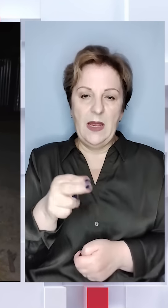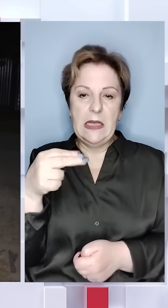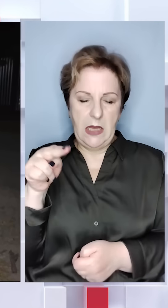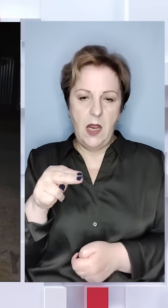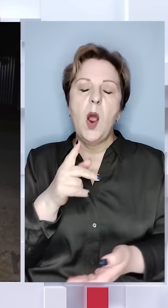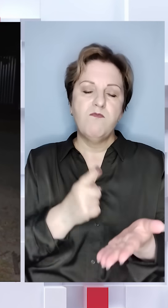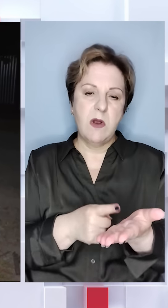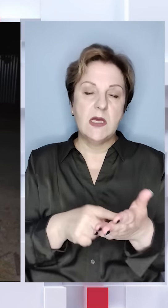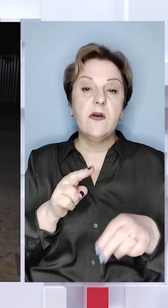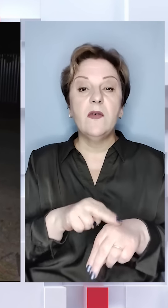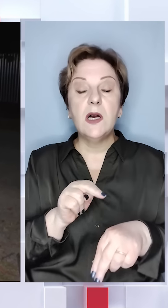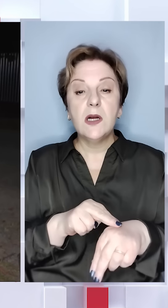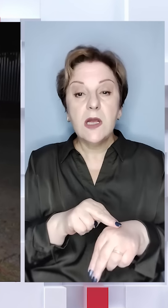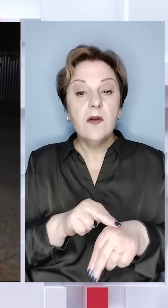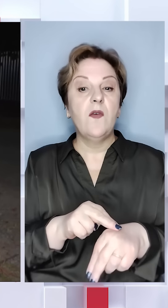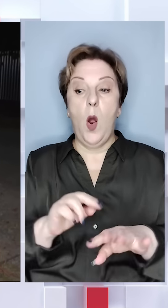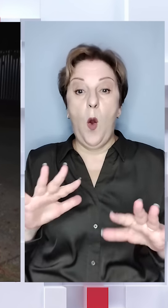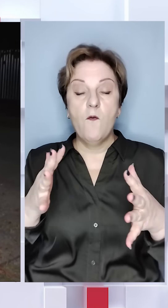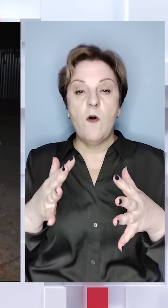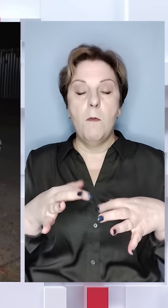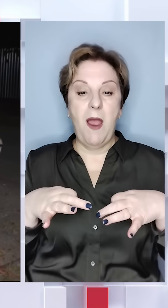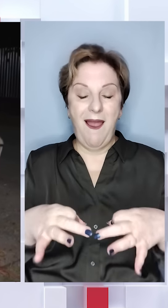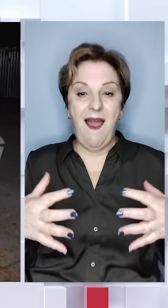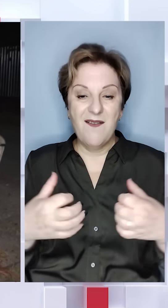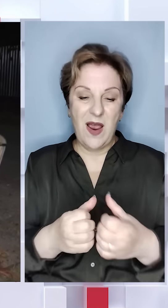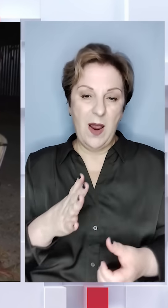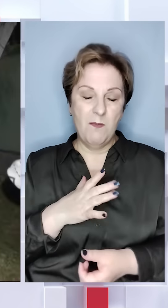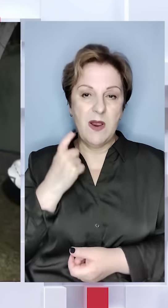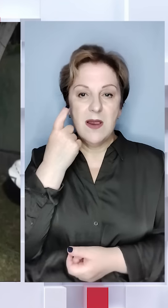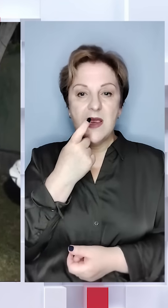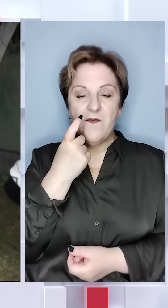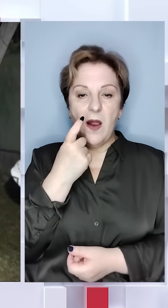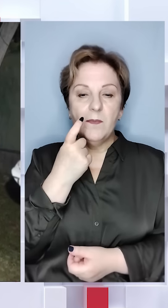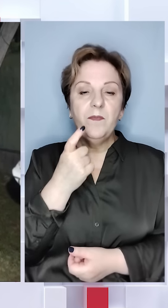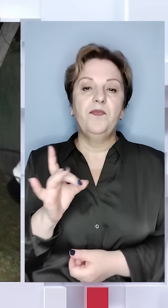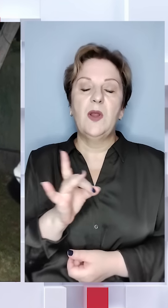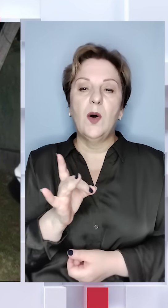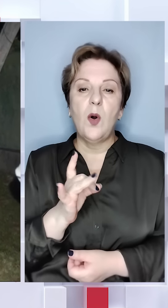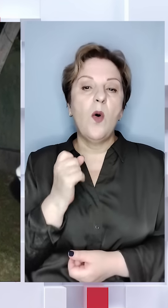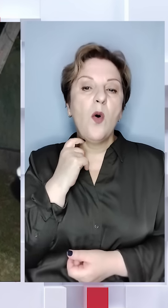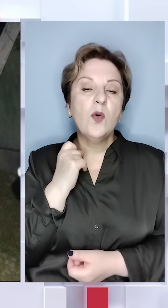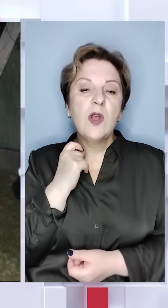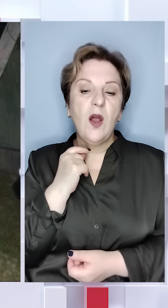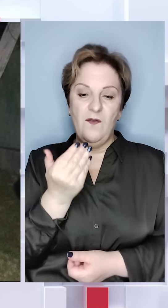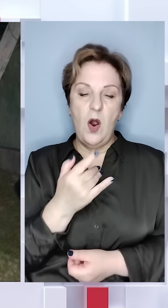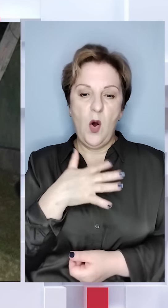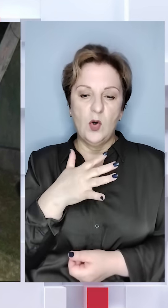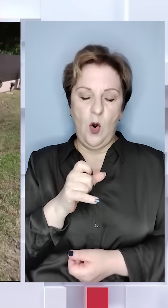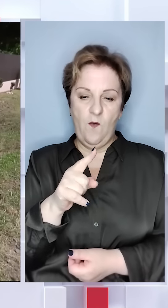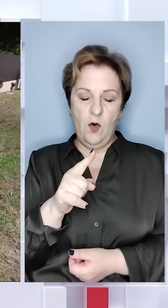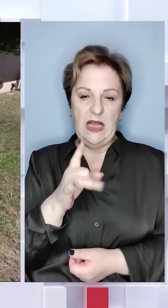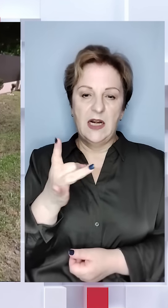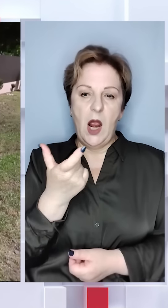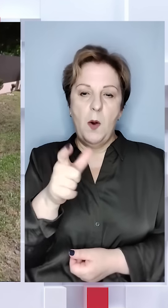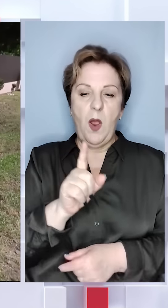руху, підтвердили і в поліції. Як і те, що в момент аварії він був п'яним. Рівень алкоголю в його крові перевищував норму в 11 разів.